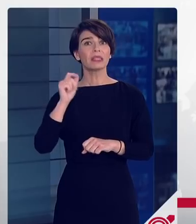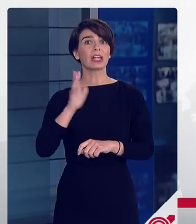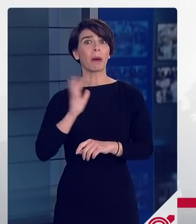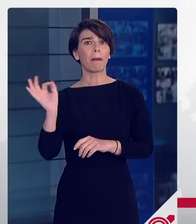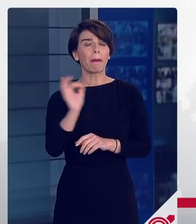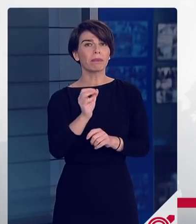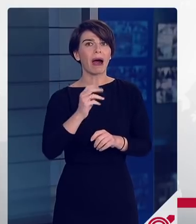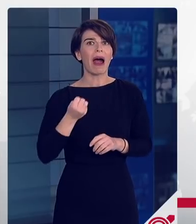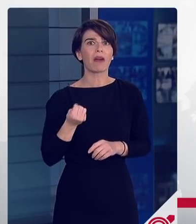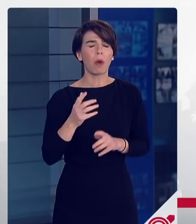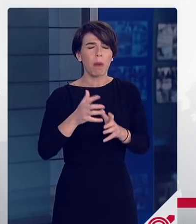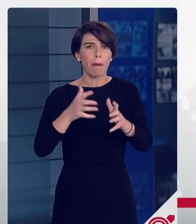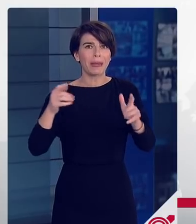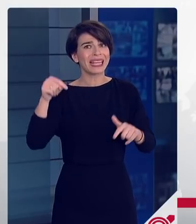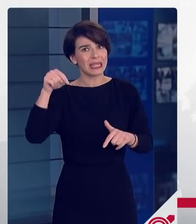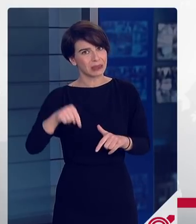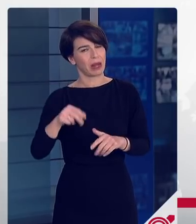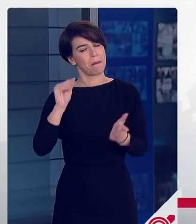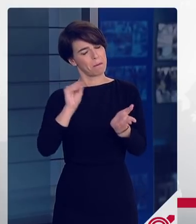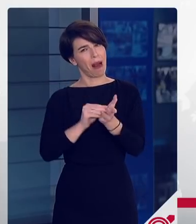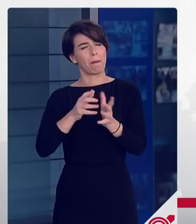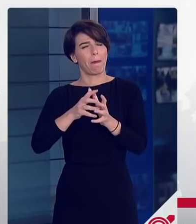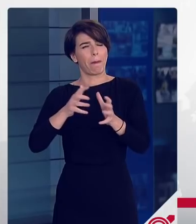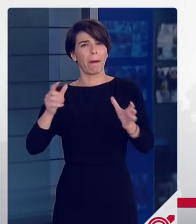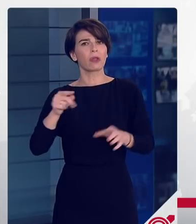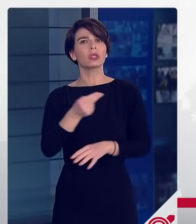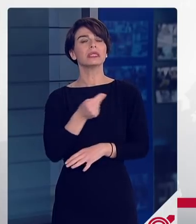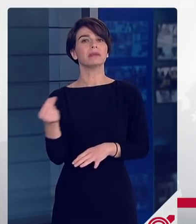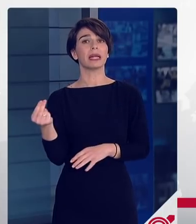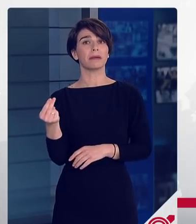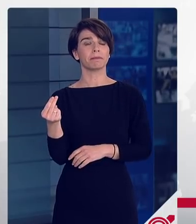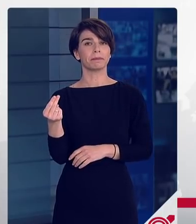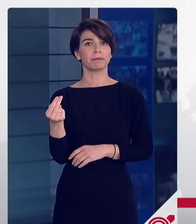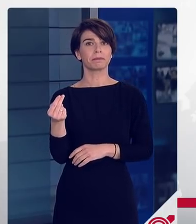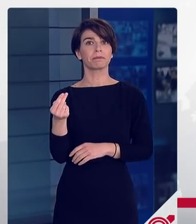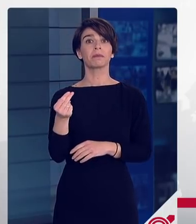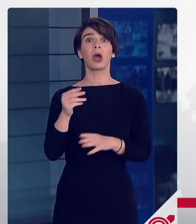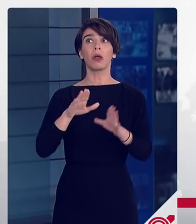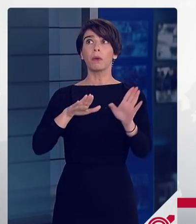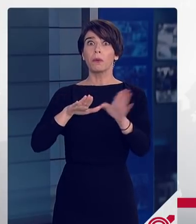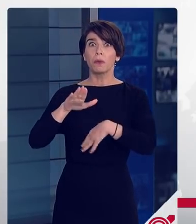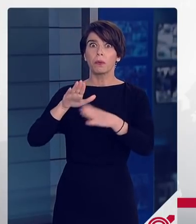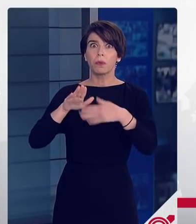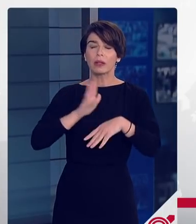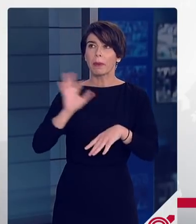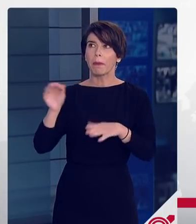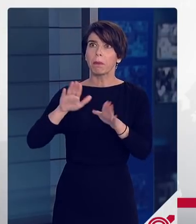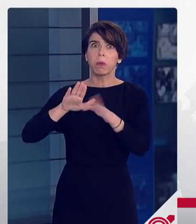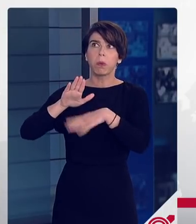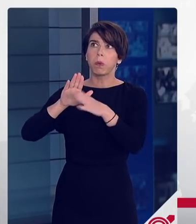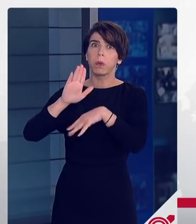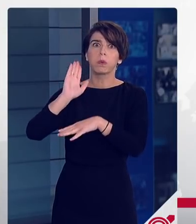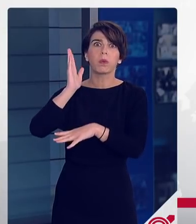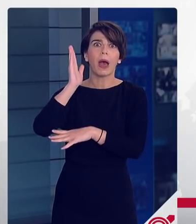αλλά και τα κρούσματα τα οποία θα δούμε σήμερα, τα οποία δείχνουν από την άνοδο την οποία παρατηρείται, ότι η